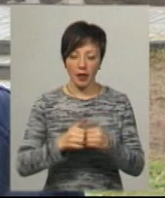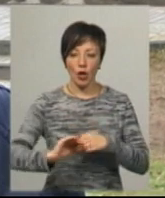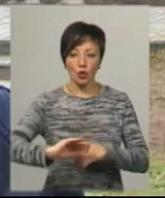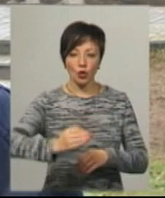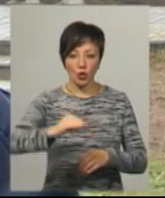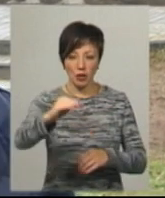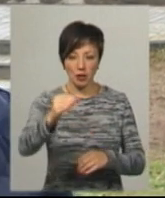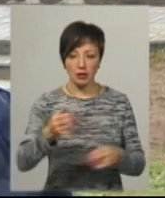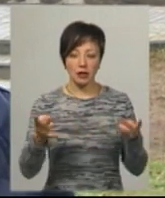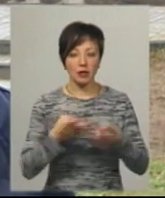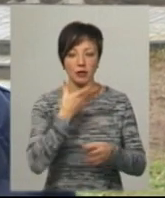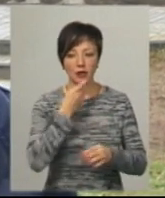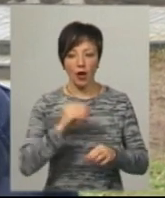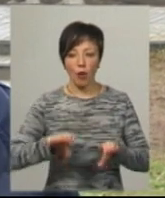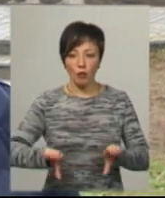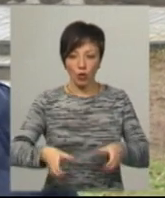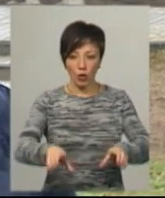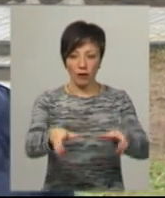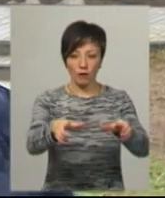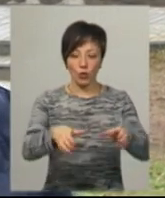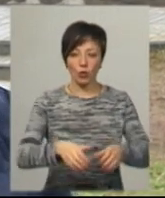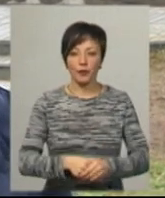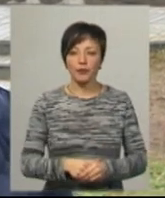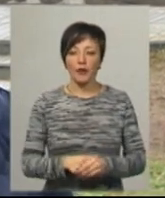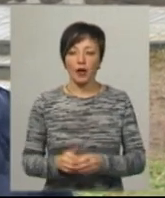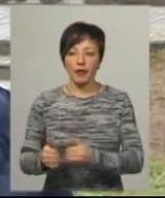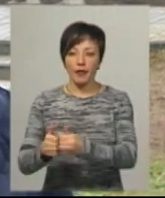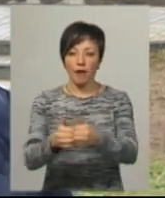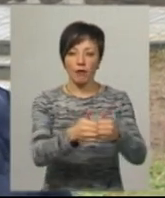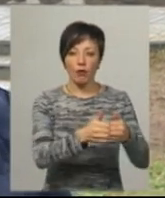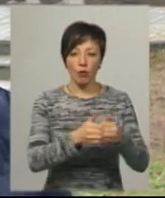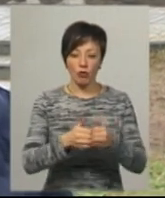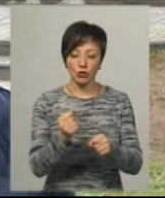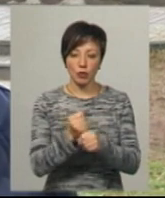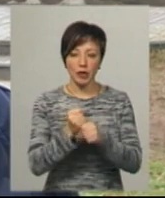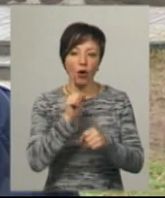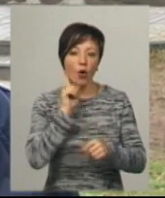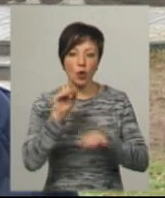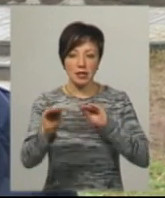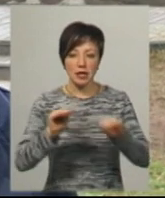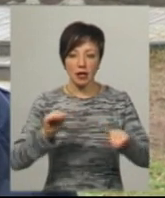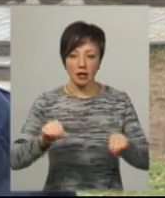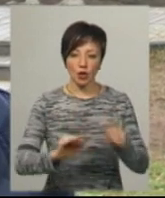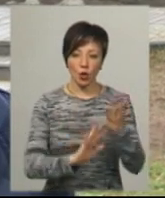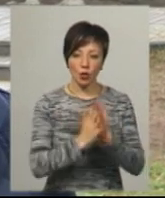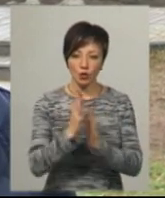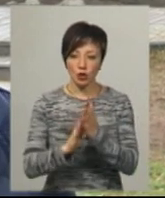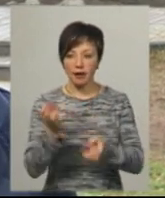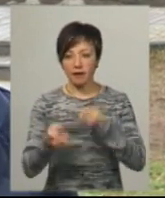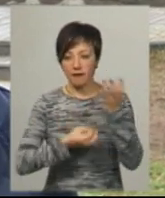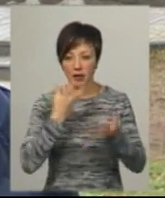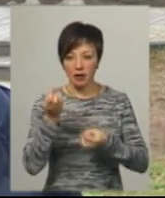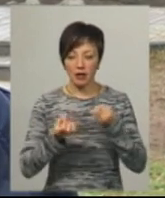облаштувати бруківкою, навколо зробити озеленення, посадити кощі, квіти,